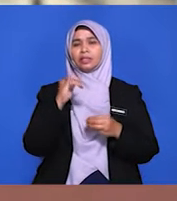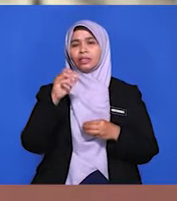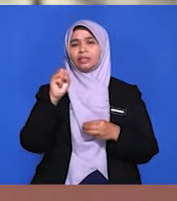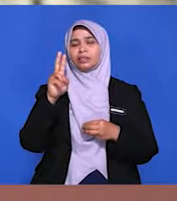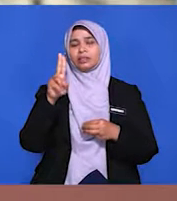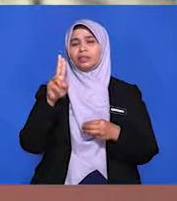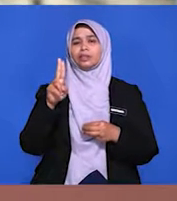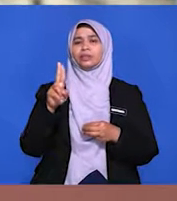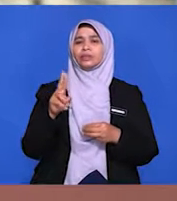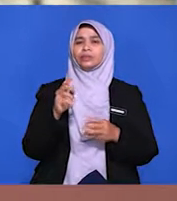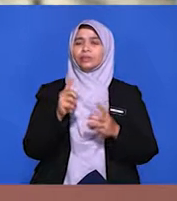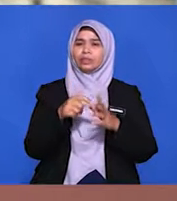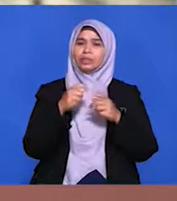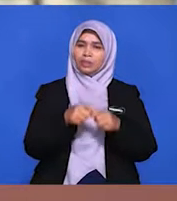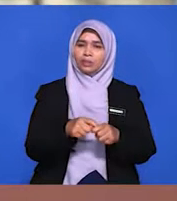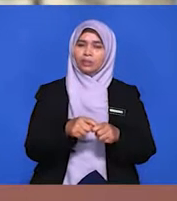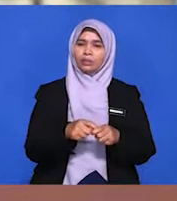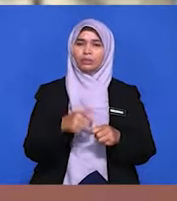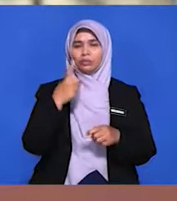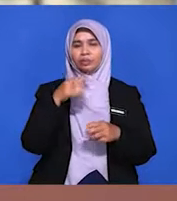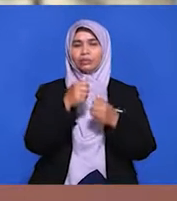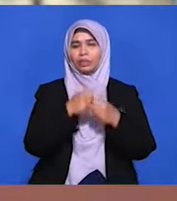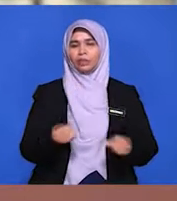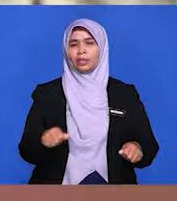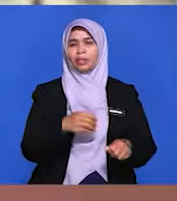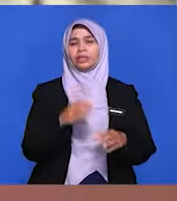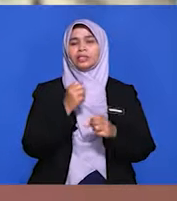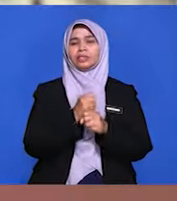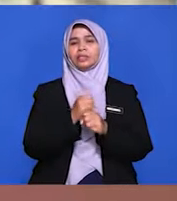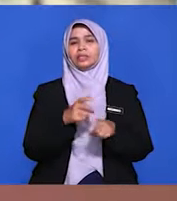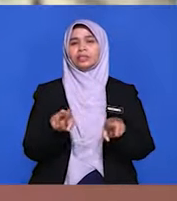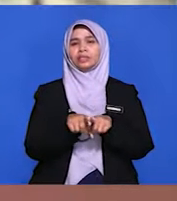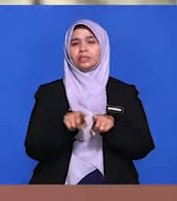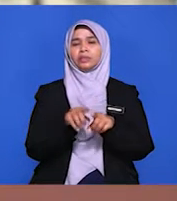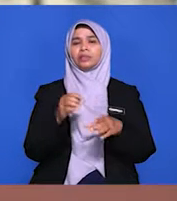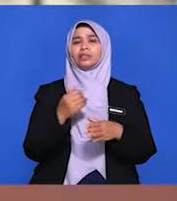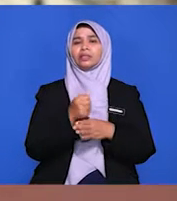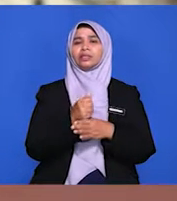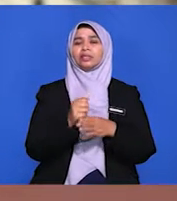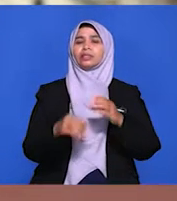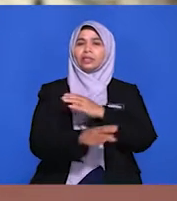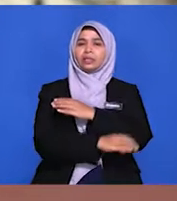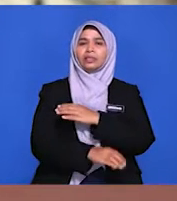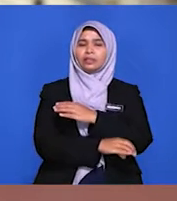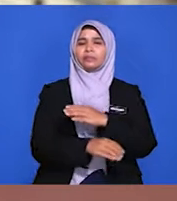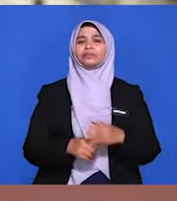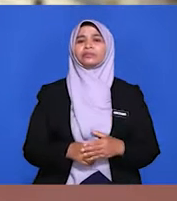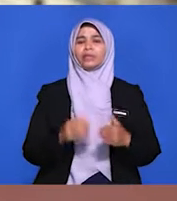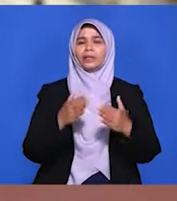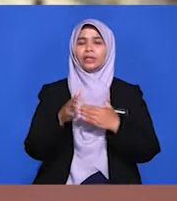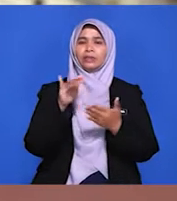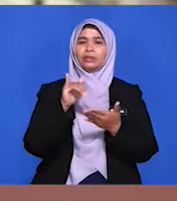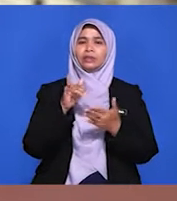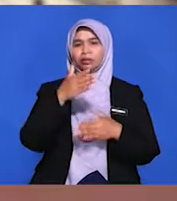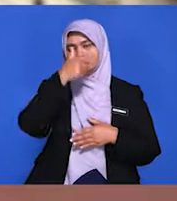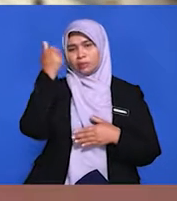menggalakkan pemahaman, keamanan dan kerjasama antara negara. Oleh sebab